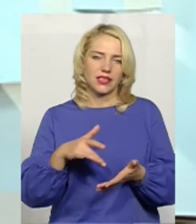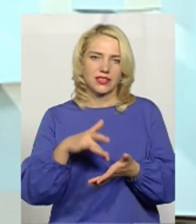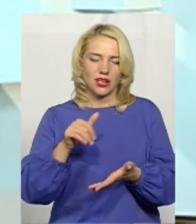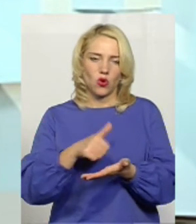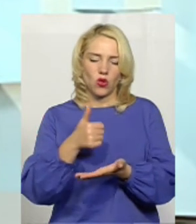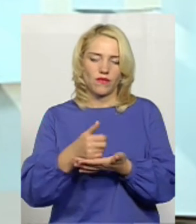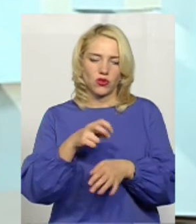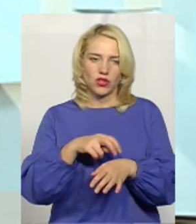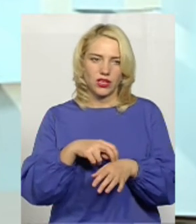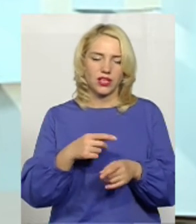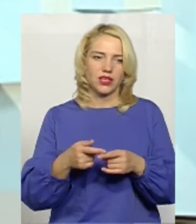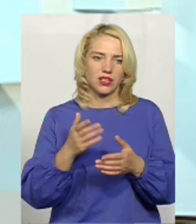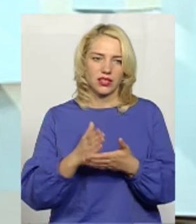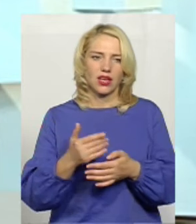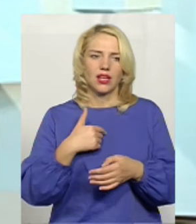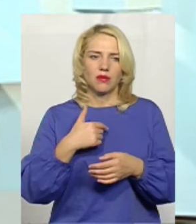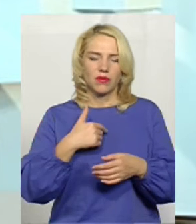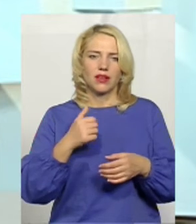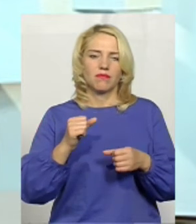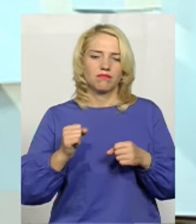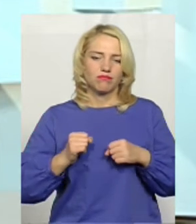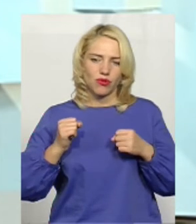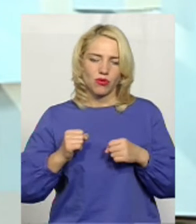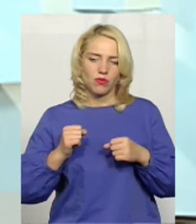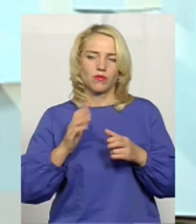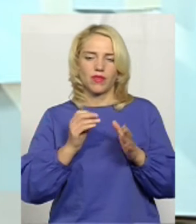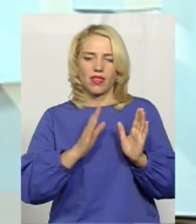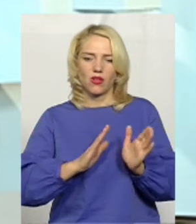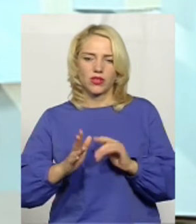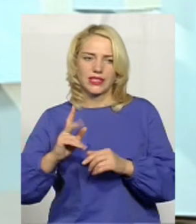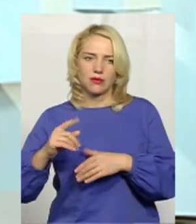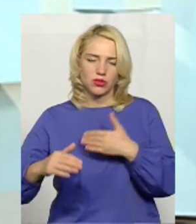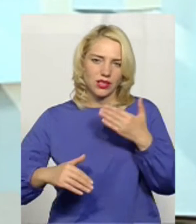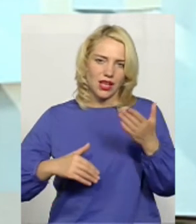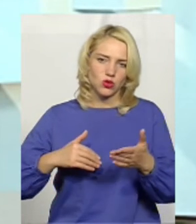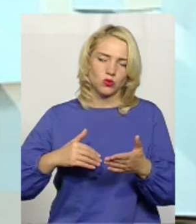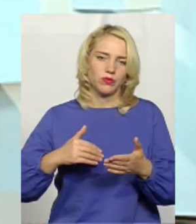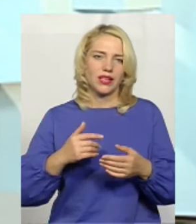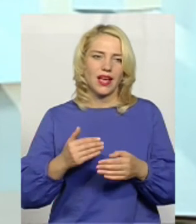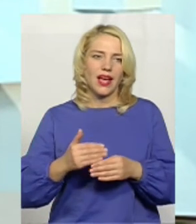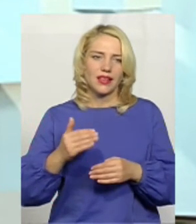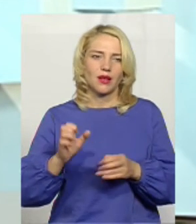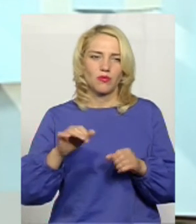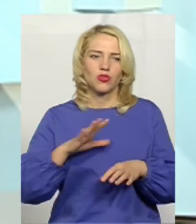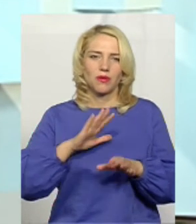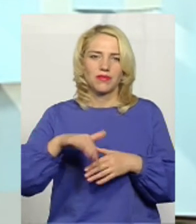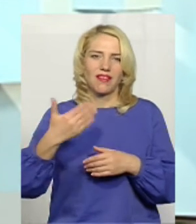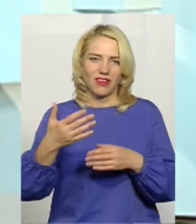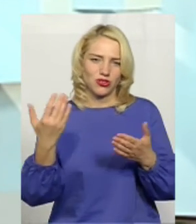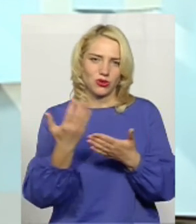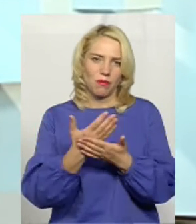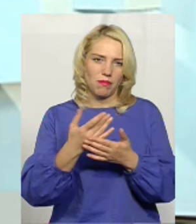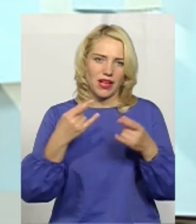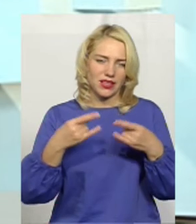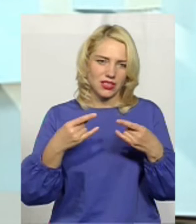Наших амбулаторій немає. Ми пробували налагоджувати, але, напевне, це буде наступним етапом. І може навіть саме після вашої передачі, щоб саме